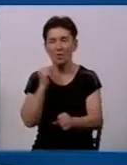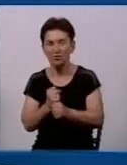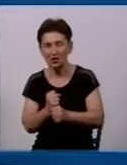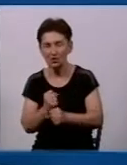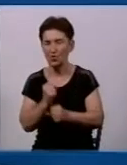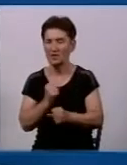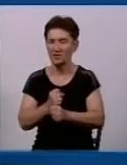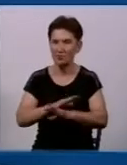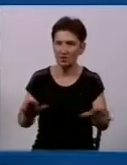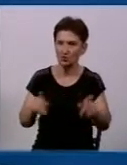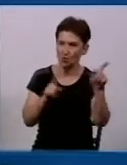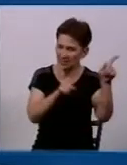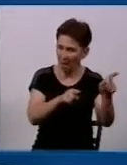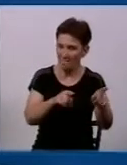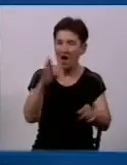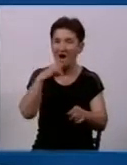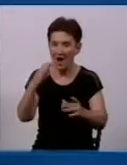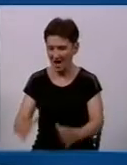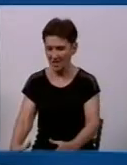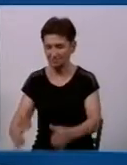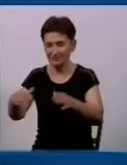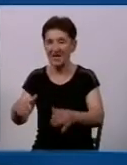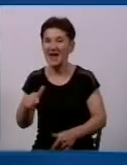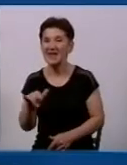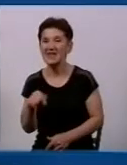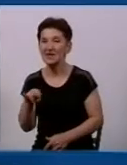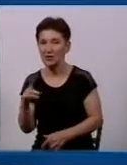не працює. Якщо не працює, вони про це знають, і, відповідно,